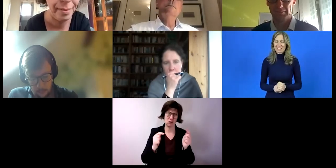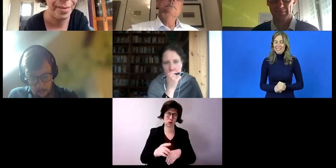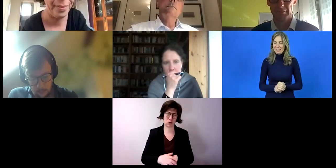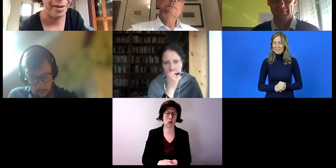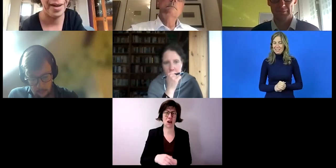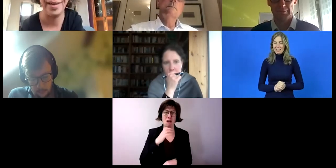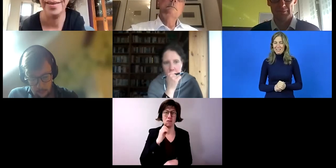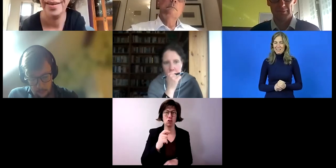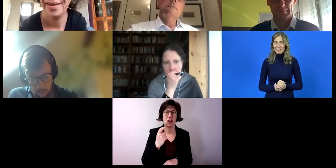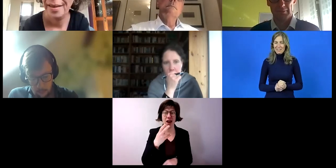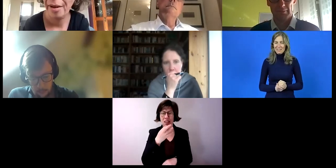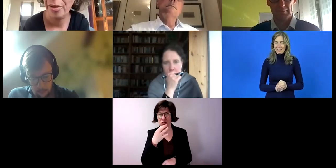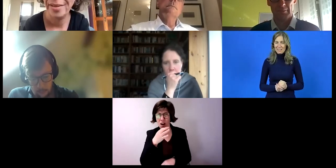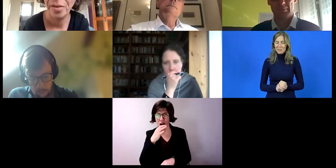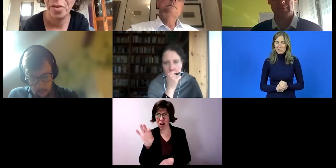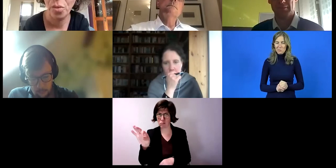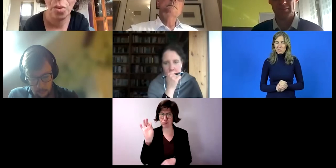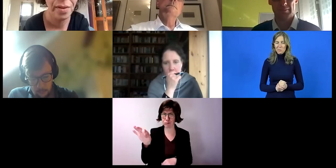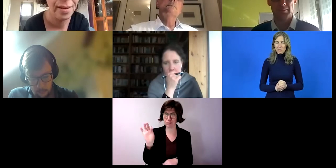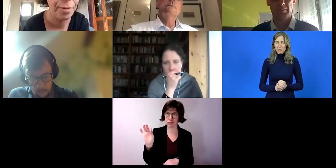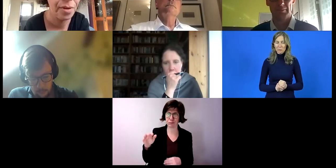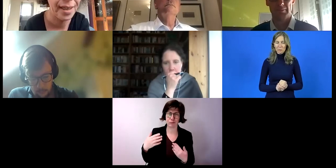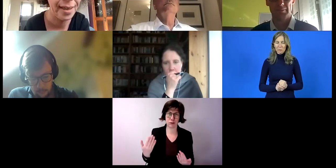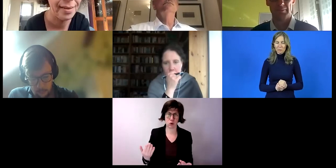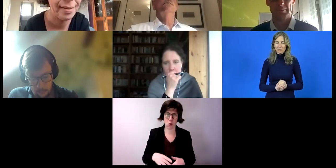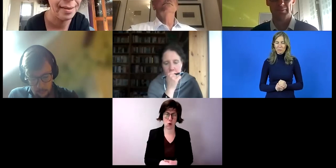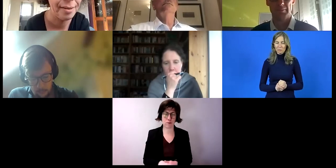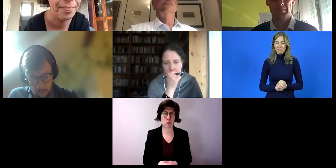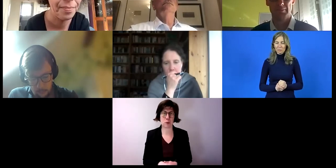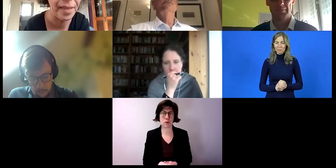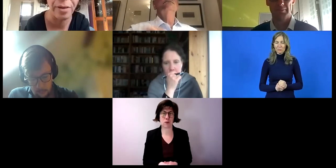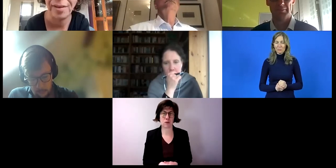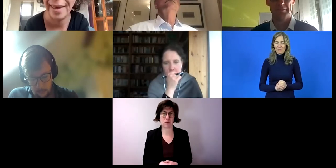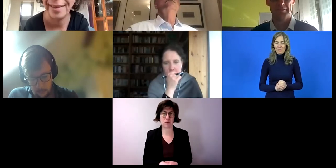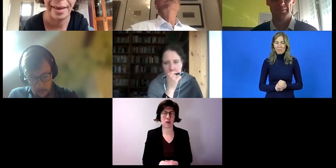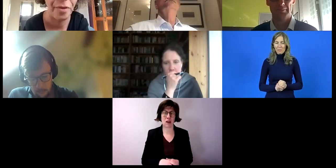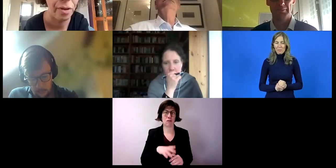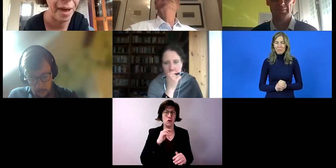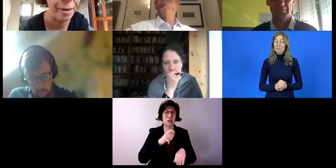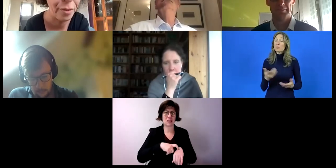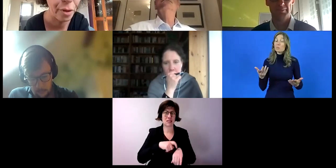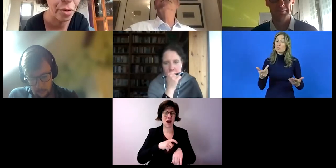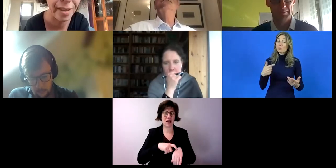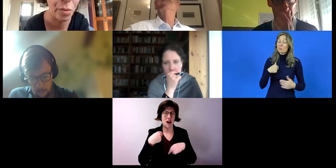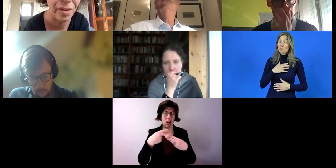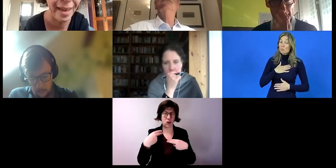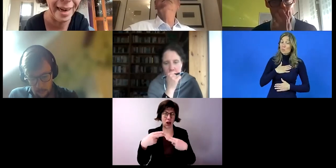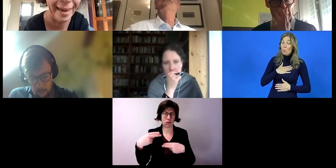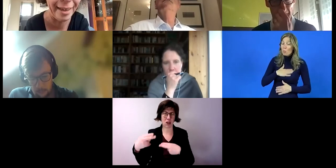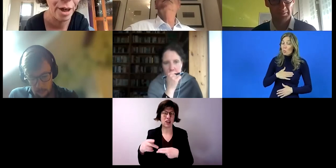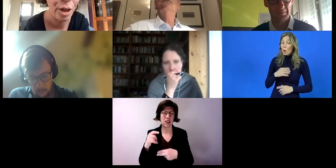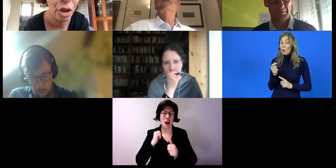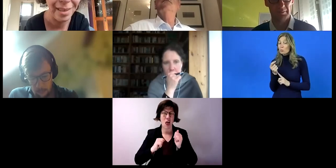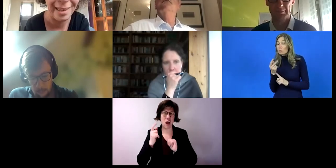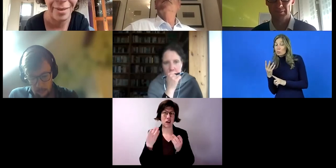mal mir ein paar Fragen raussuchen und dann da noch Zeit haben für die Beantwortung. dann müssen wir